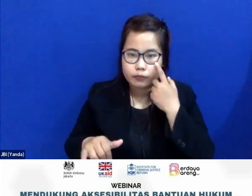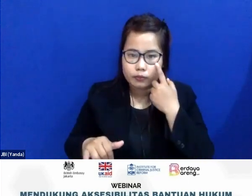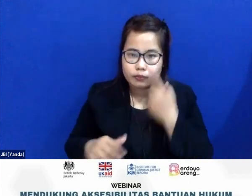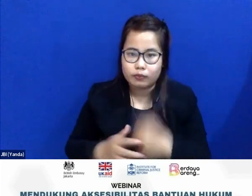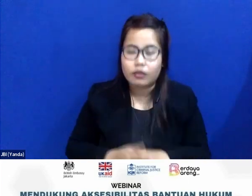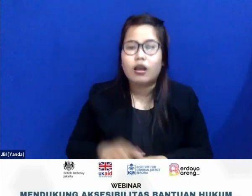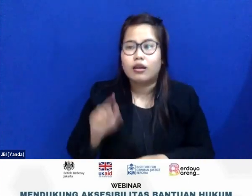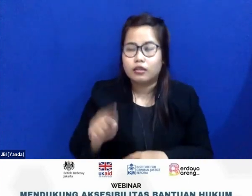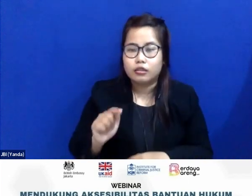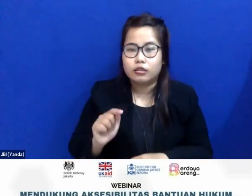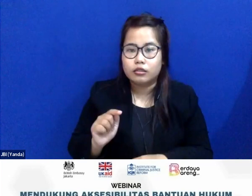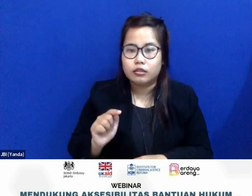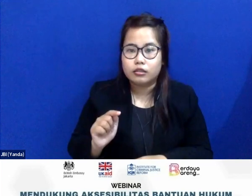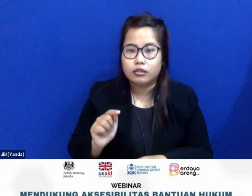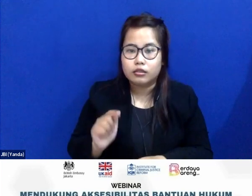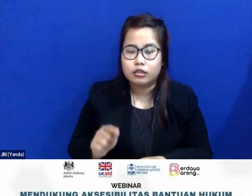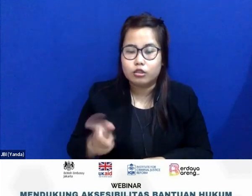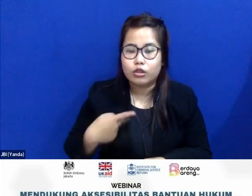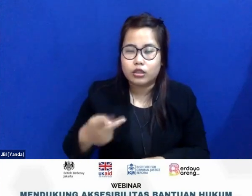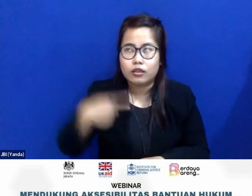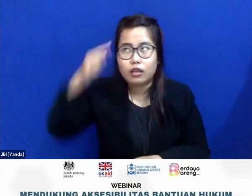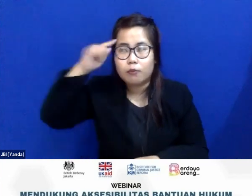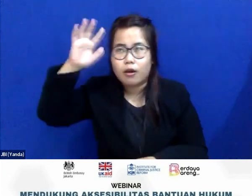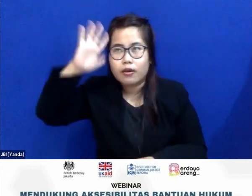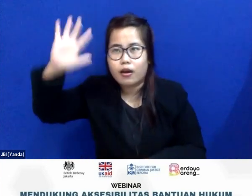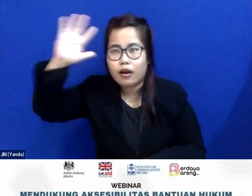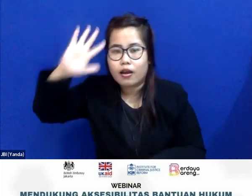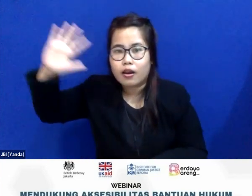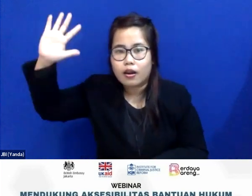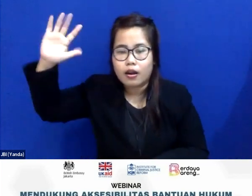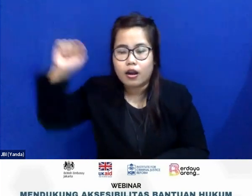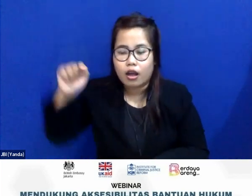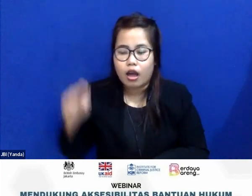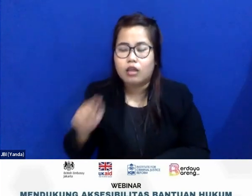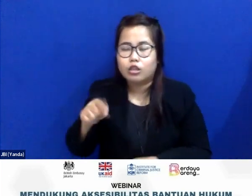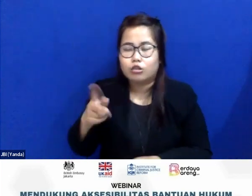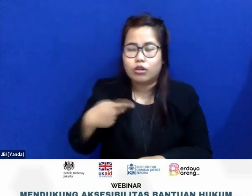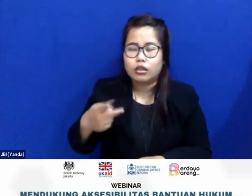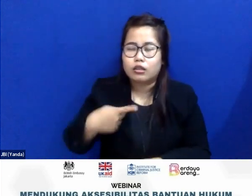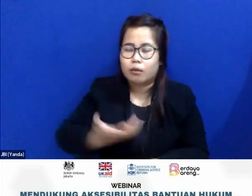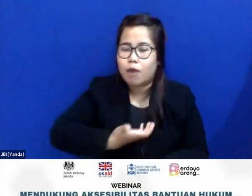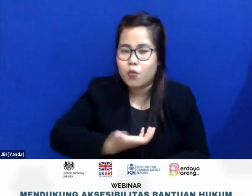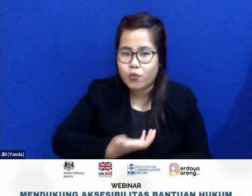itu yang kita bayangkan itu yang kita mau